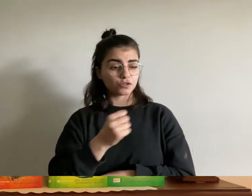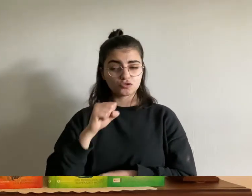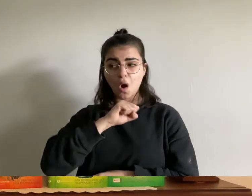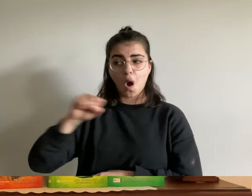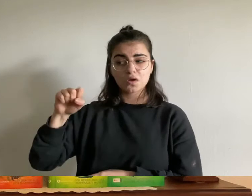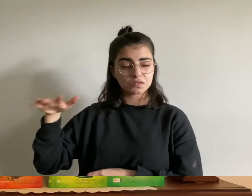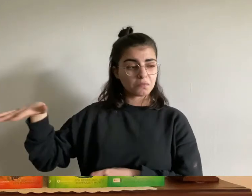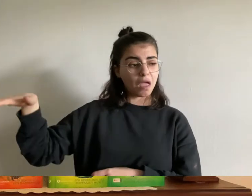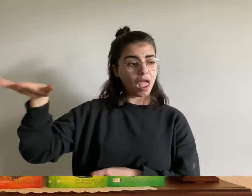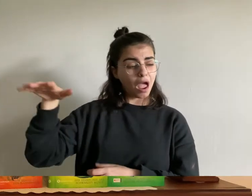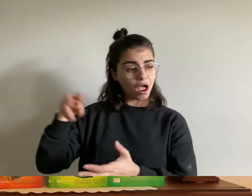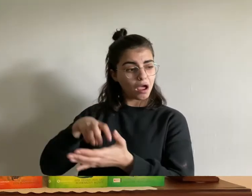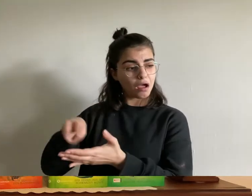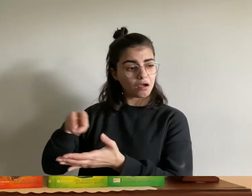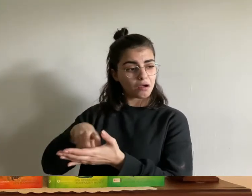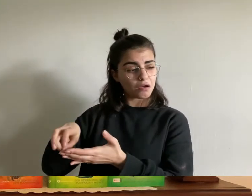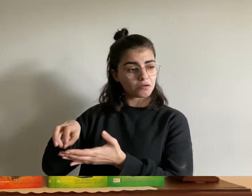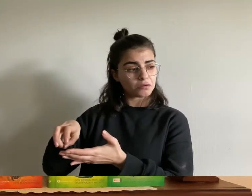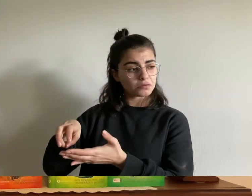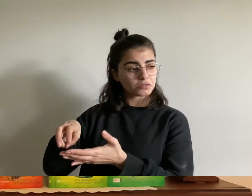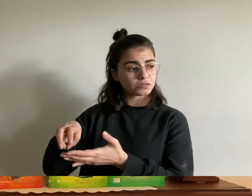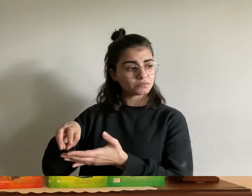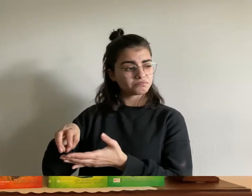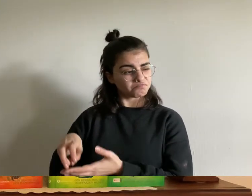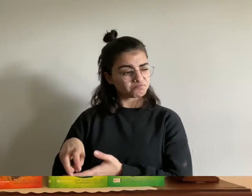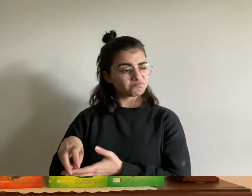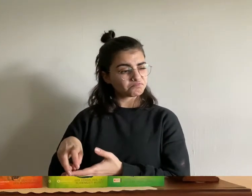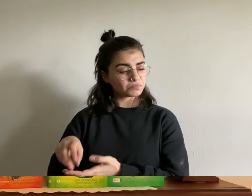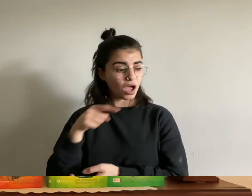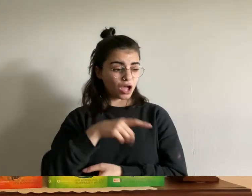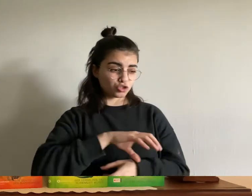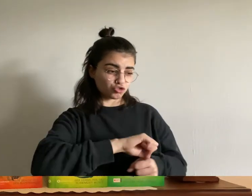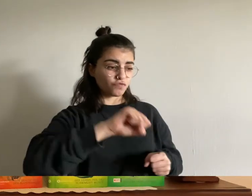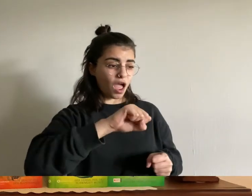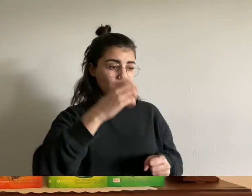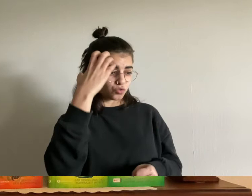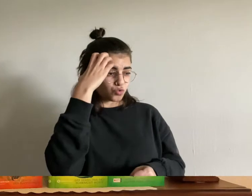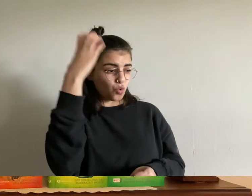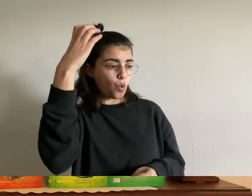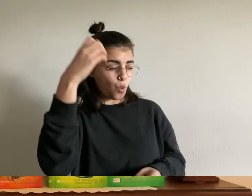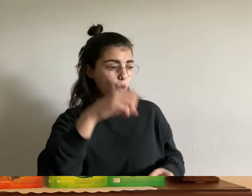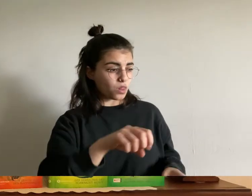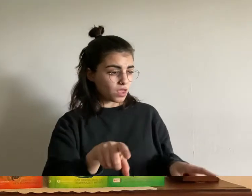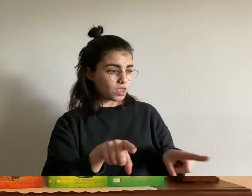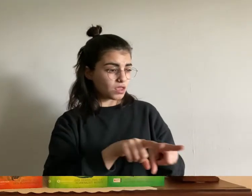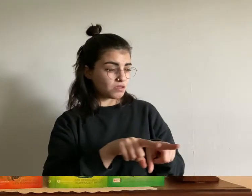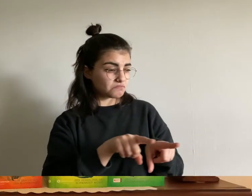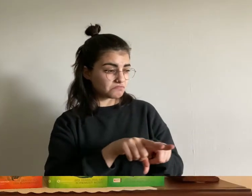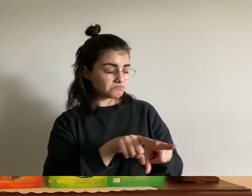verdammt ähnlich sieht er lächelte kann es vielleicht sein dass ihr meine geschichte bereits kennt